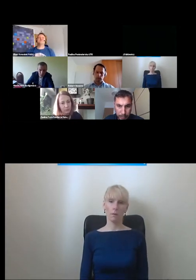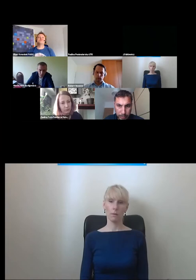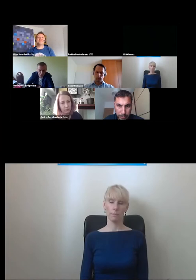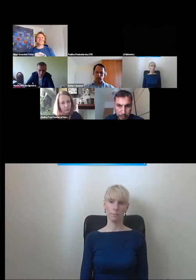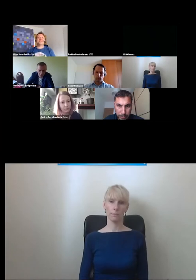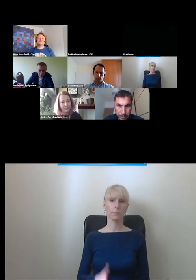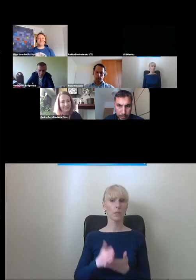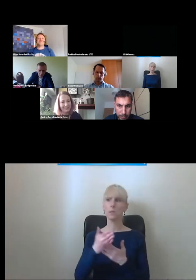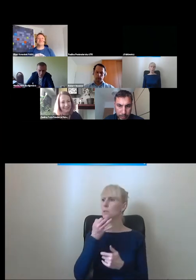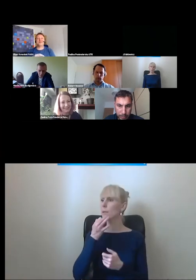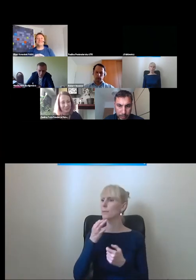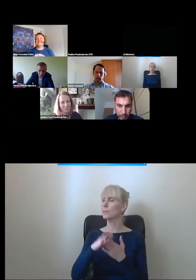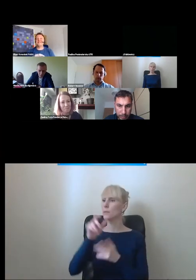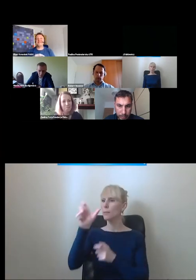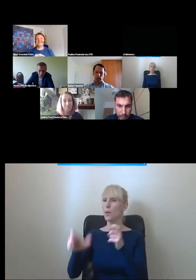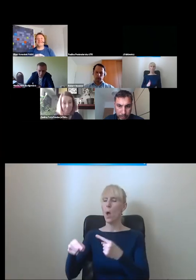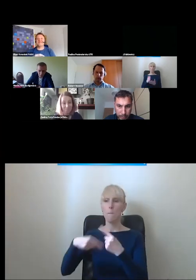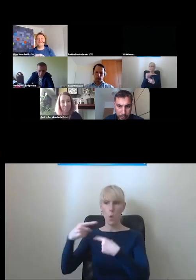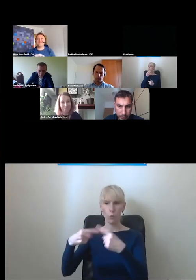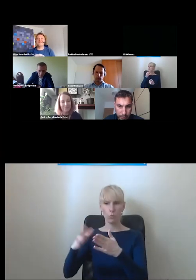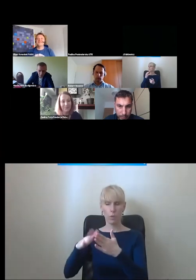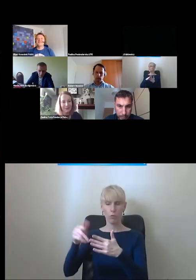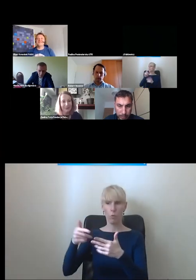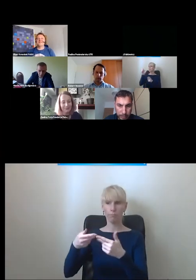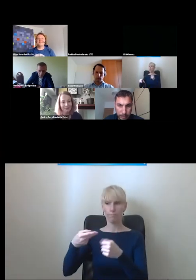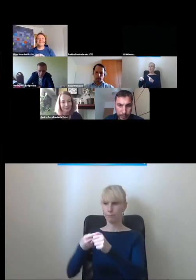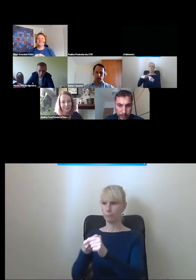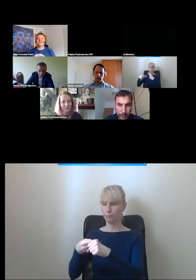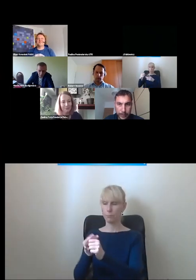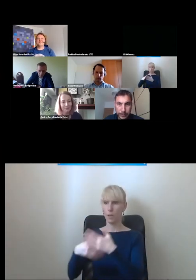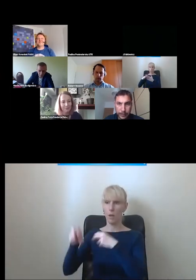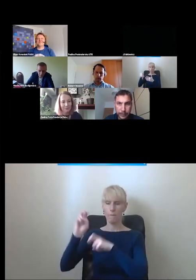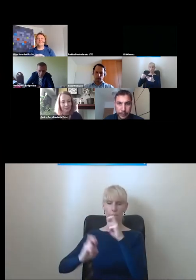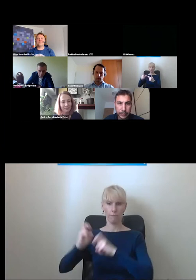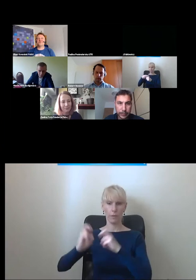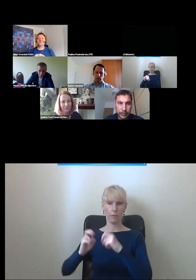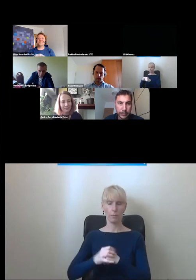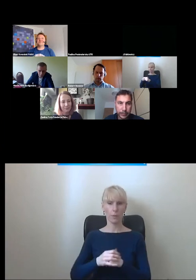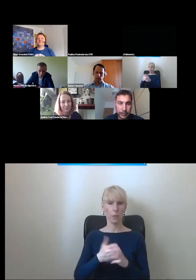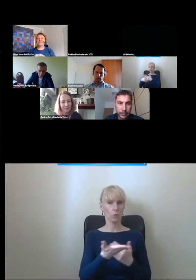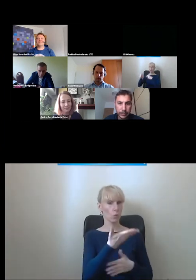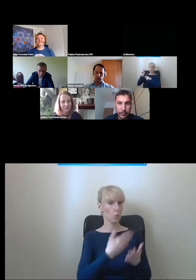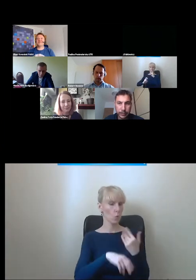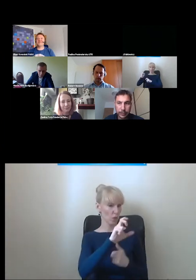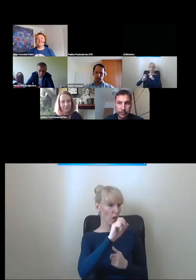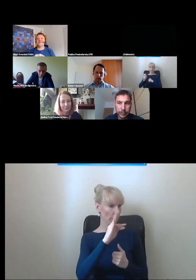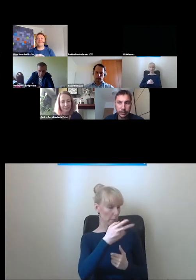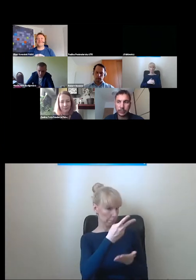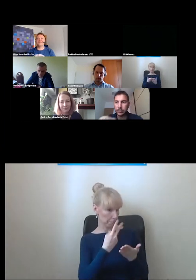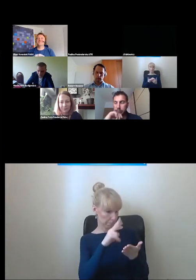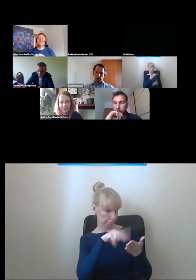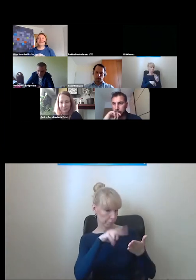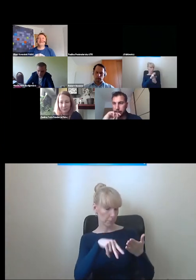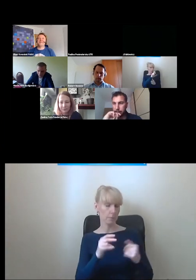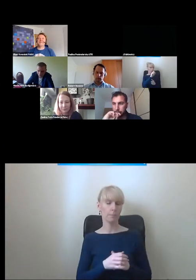właśnie, producenta czy instalatora wind. Co tutaj z tym? Mamy głos z czatu. Po pierwsze,